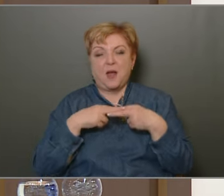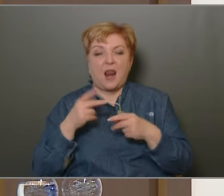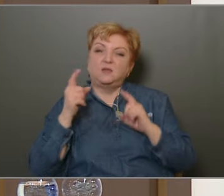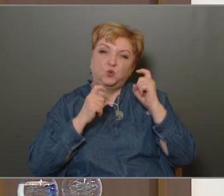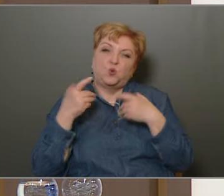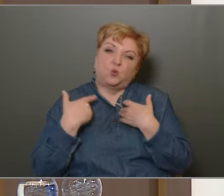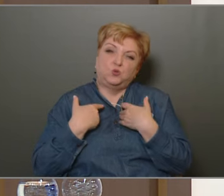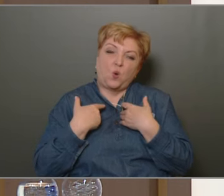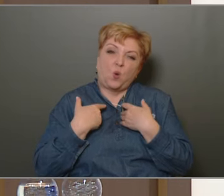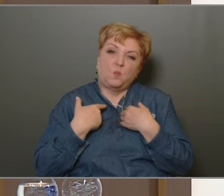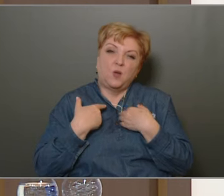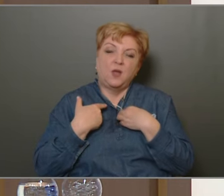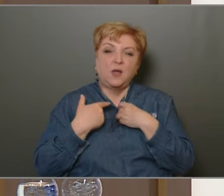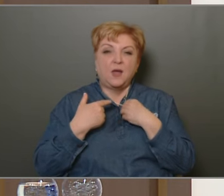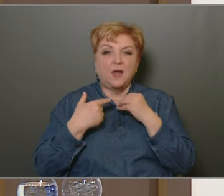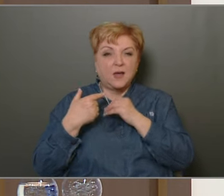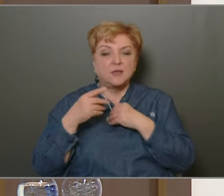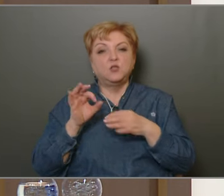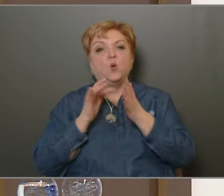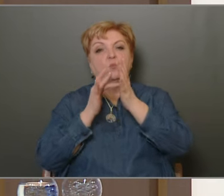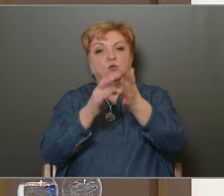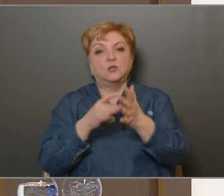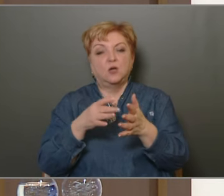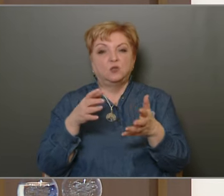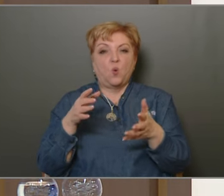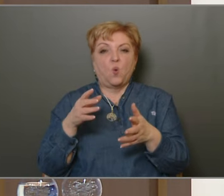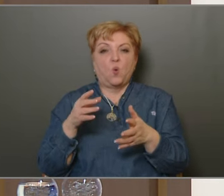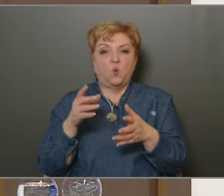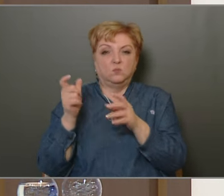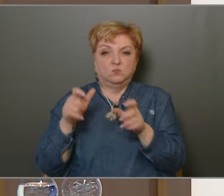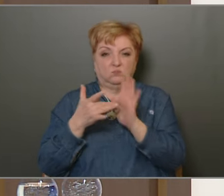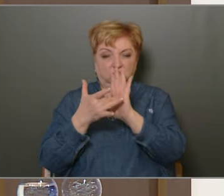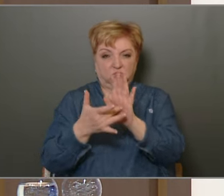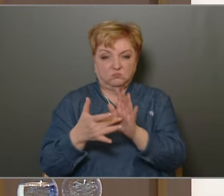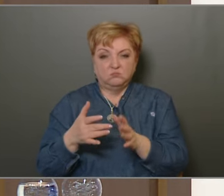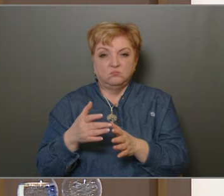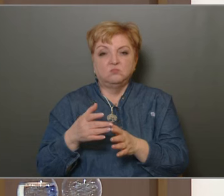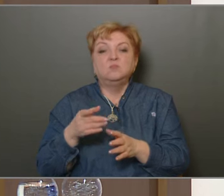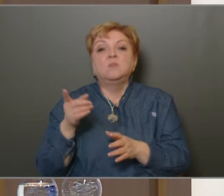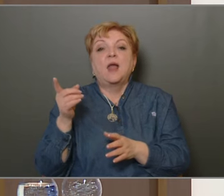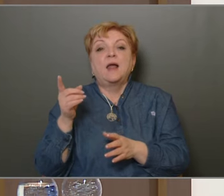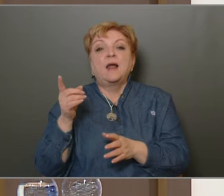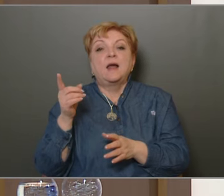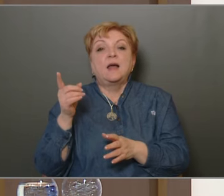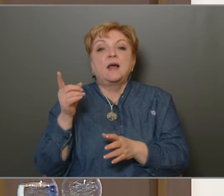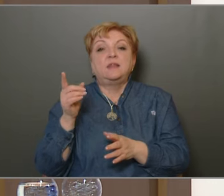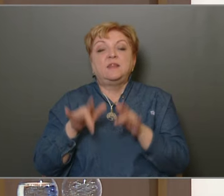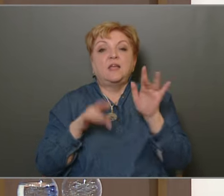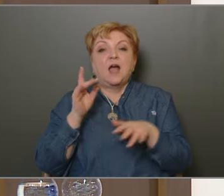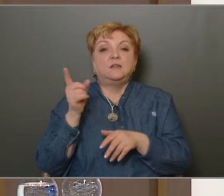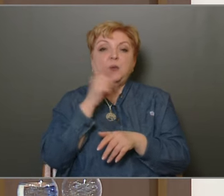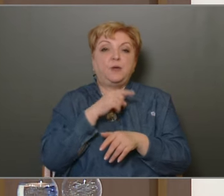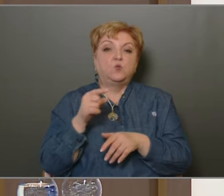azt gondolom egy tettén élhető jelenség ebben a tekintetben. Néhány tipikus szabálysértési kategória, amiben